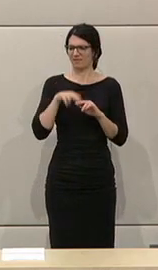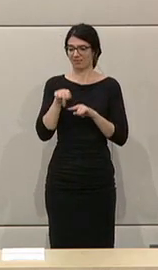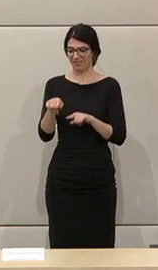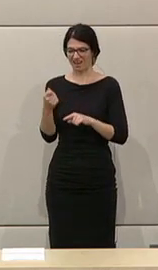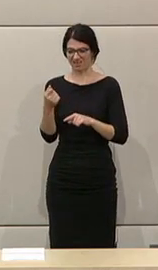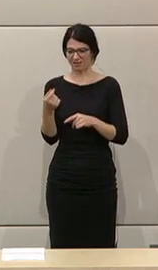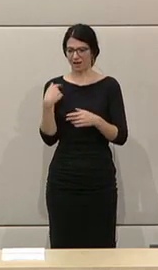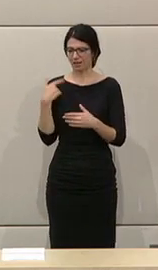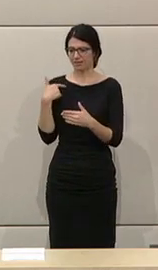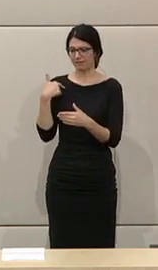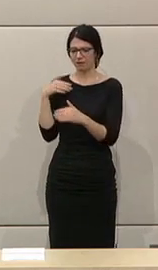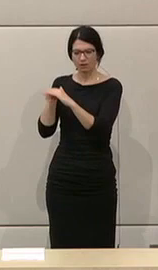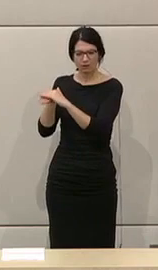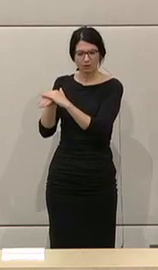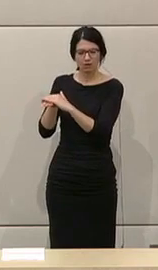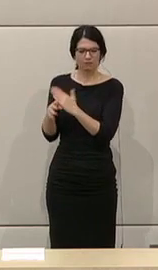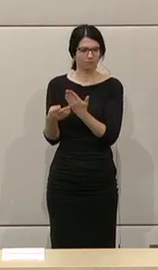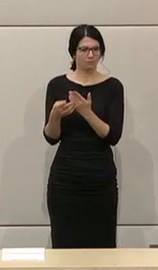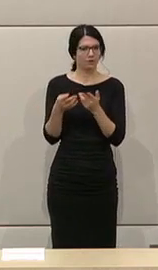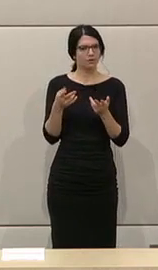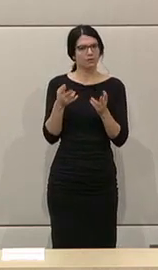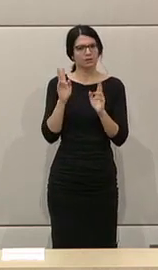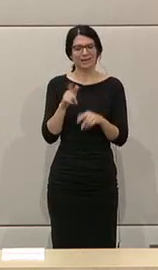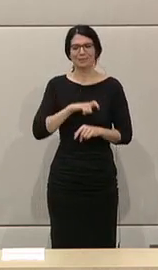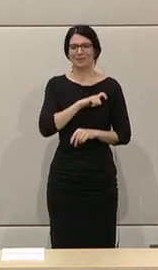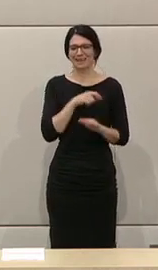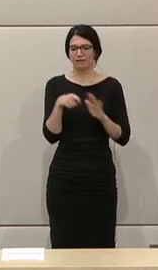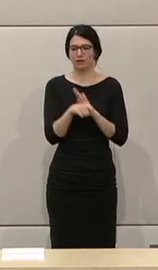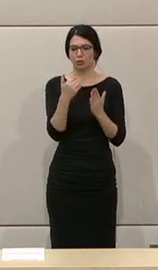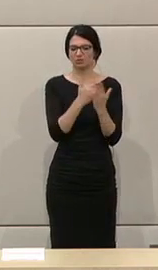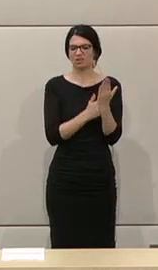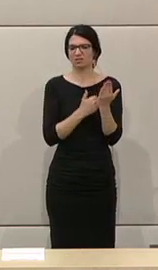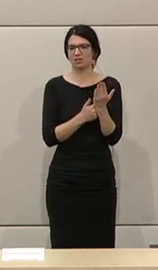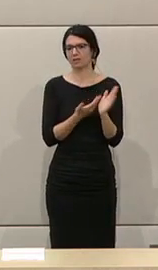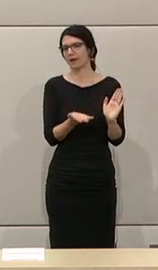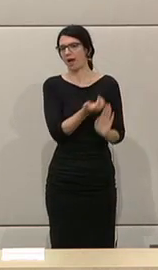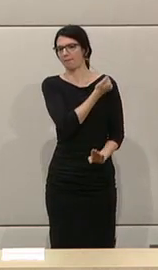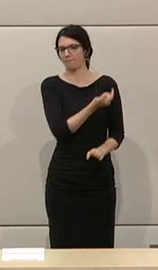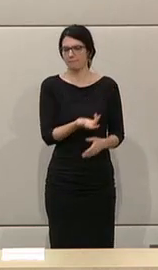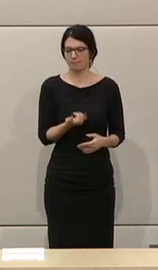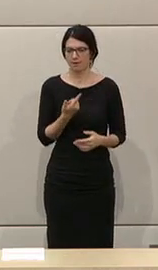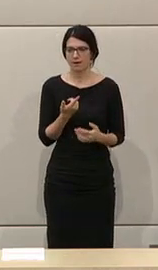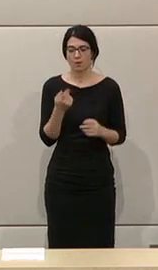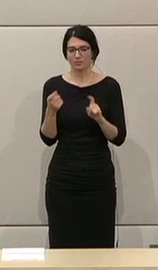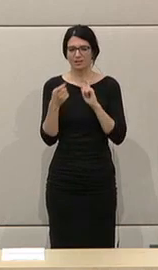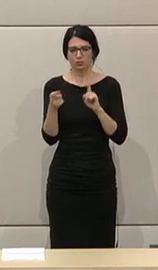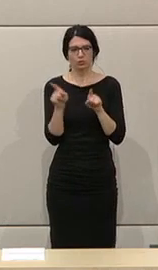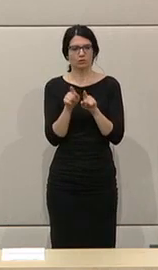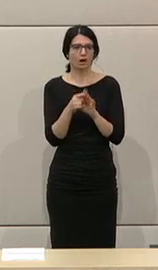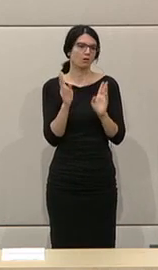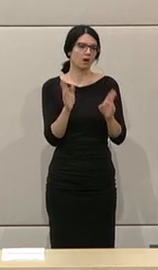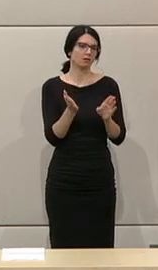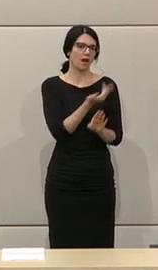hineinfließt und gebunkert wird. Dann kann ich mir das ganze Parteienförderungsgesetz sparen und dann kann ich mir auch die ganze Diskussion darüber